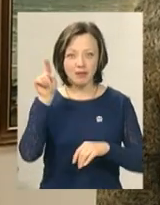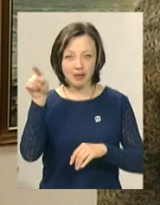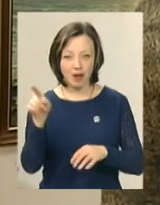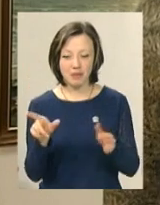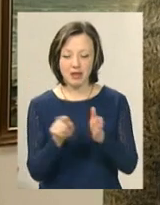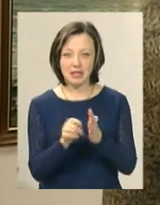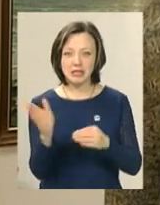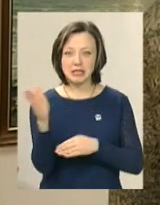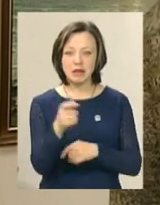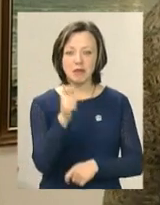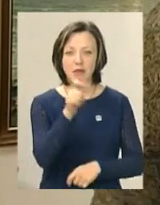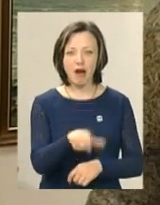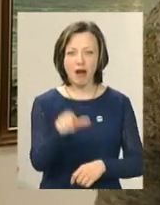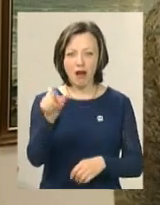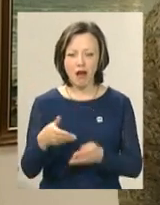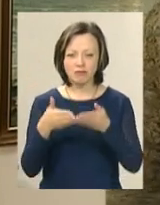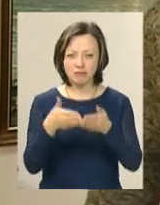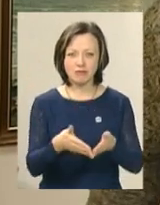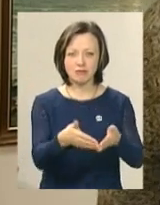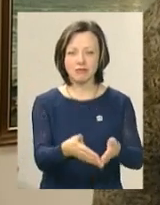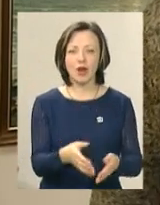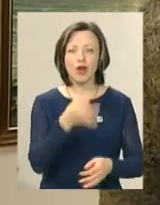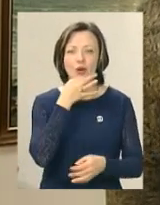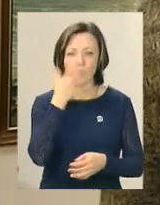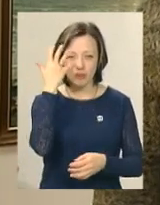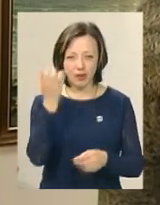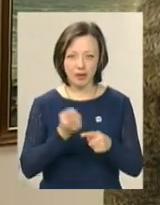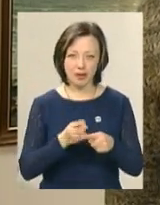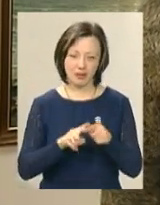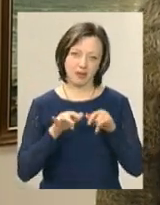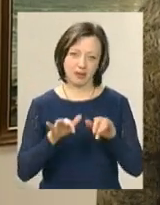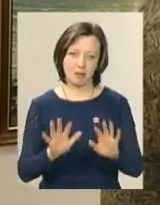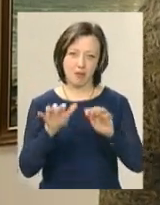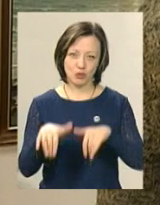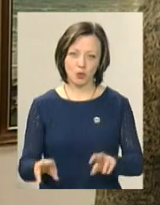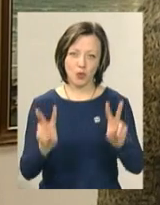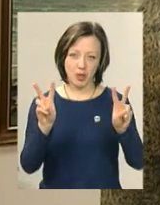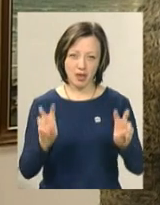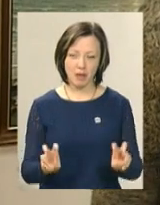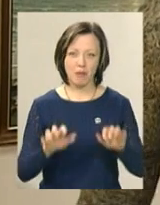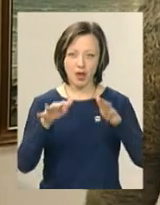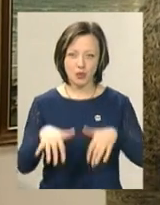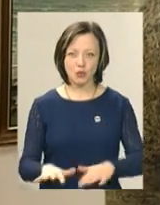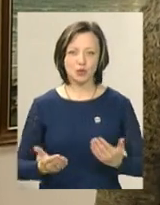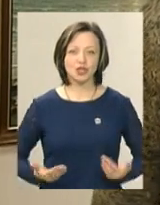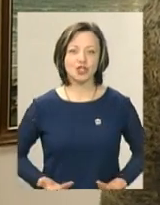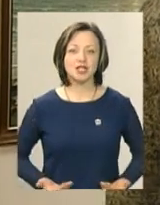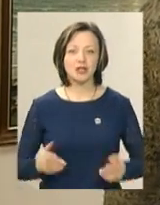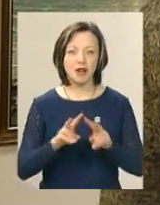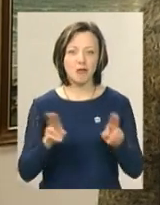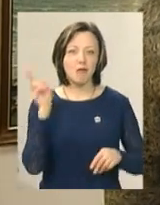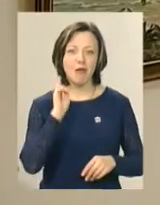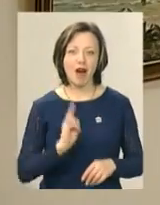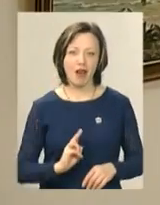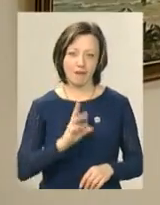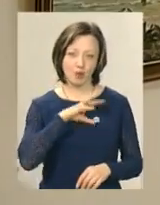і з рибаками ходив на баркасах, ну, як-то він любив цю морську тему, морську життя, все це, він якби моряк в